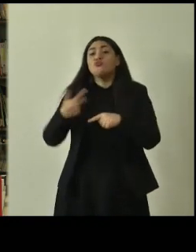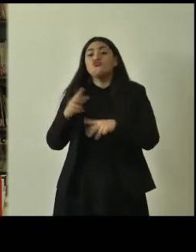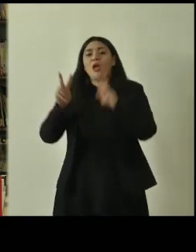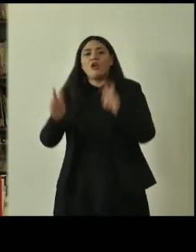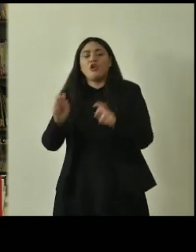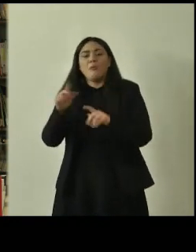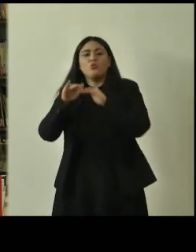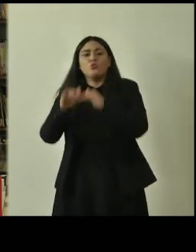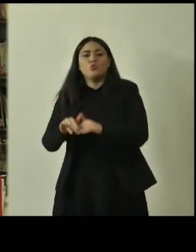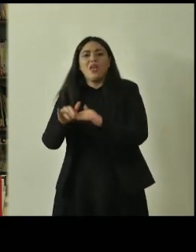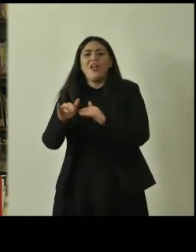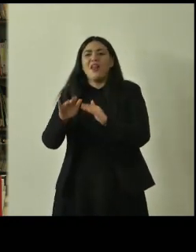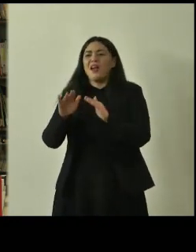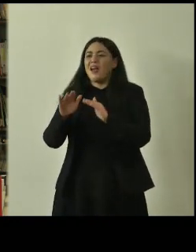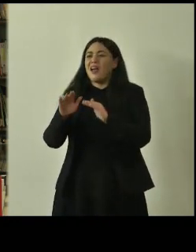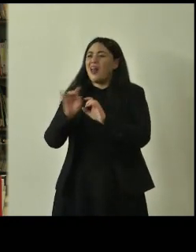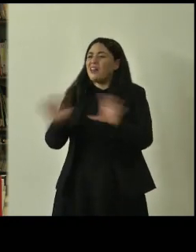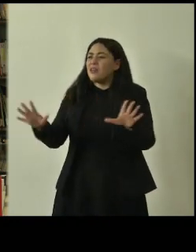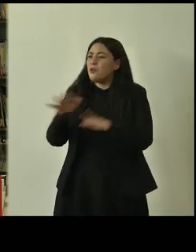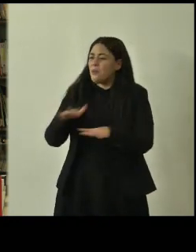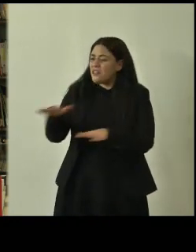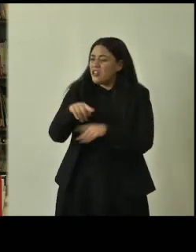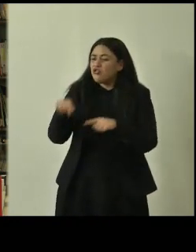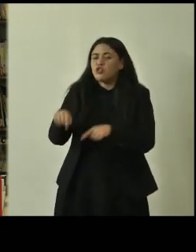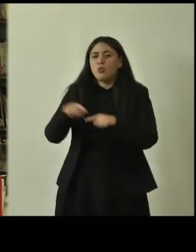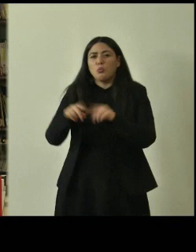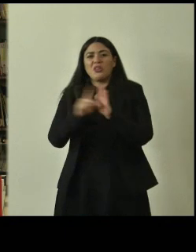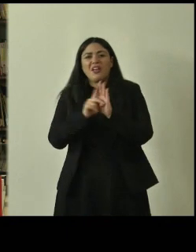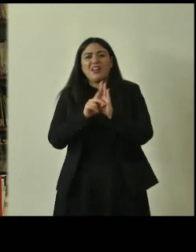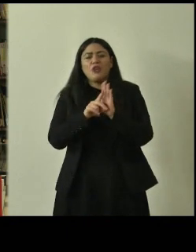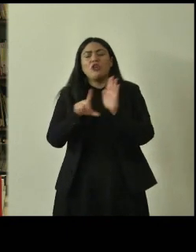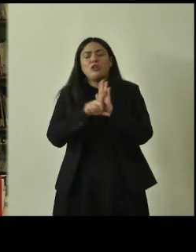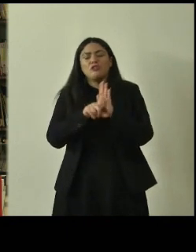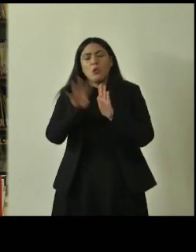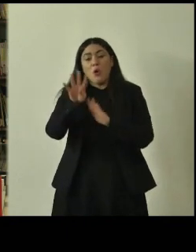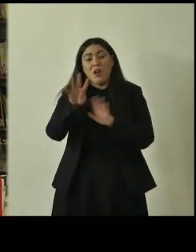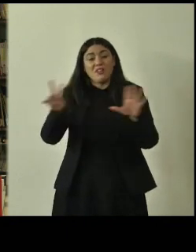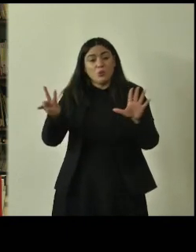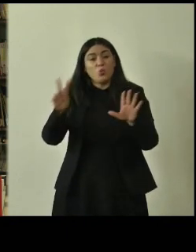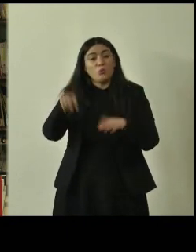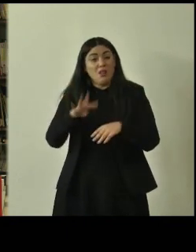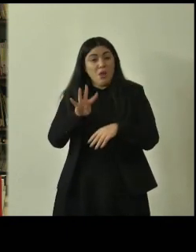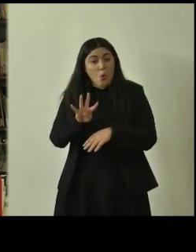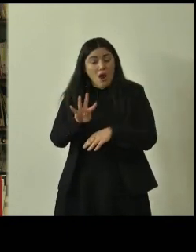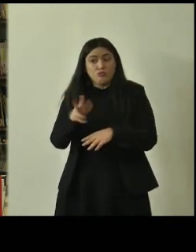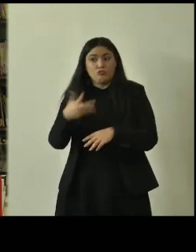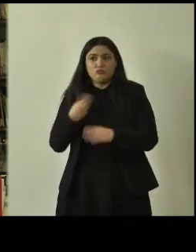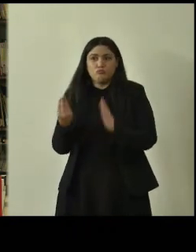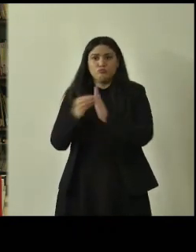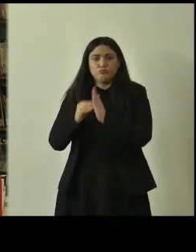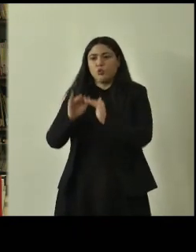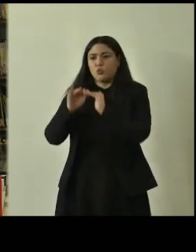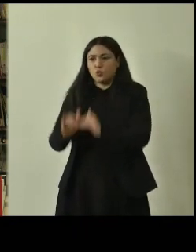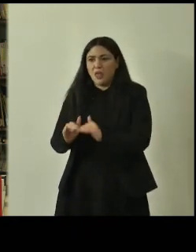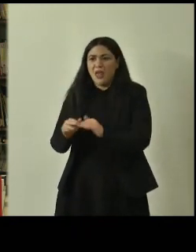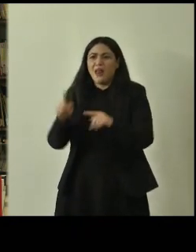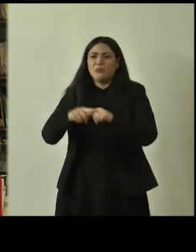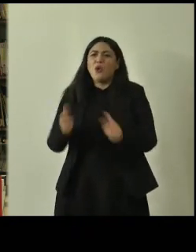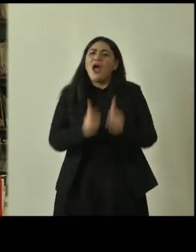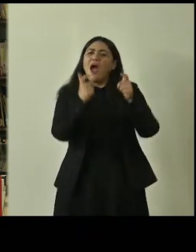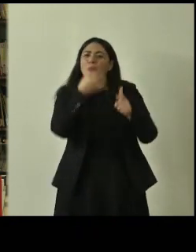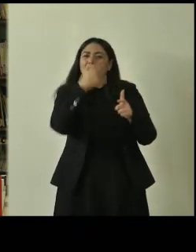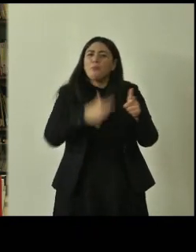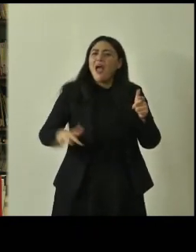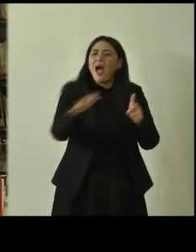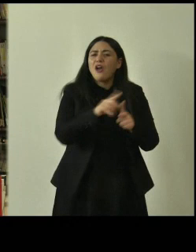paesaggistico e del decreto legislativo 42 del 2004 che anche lì aggiunge tutela soprattutto per gli alberi nei parchi